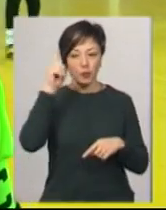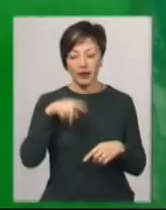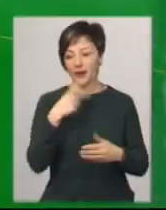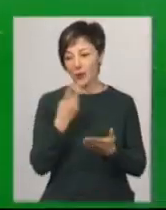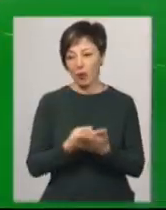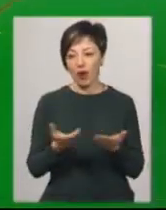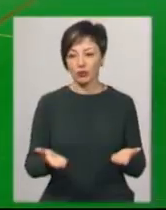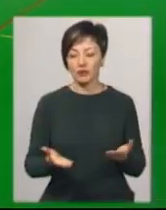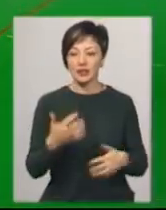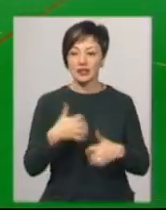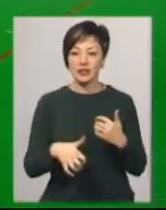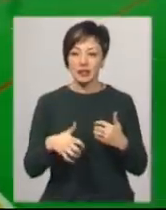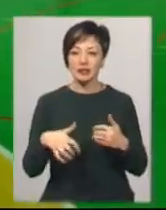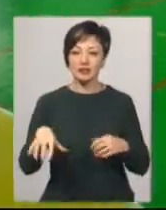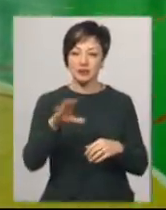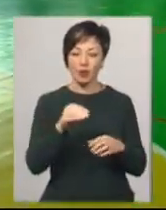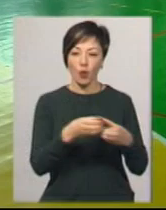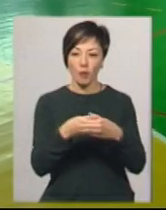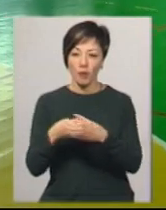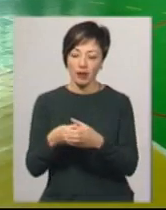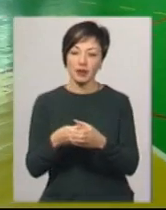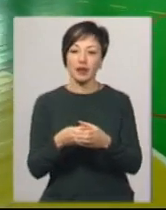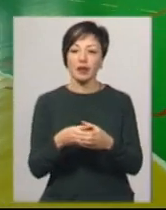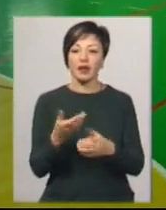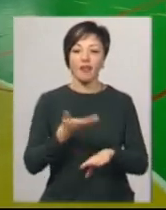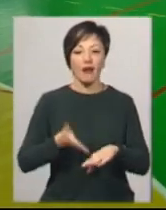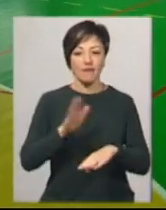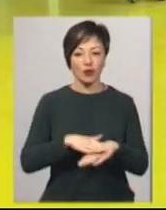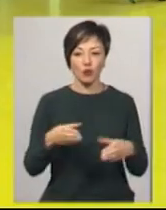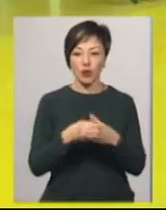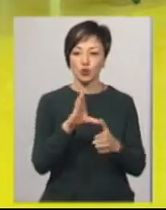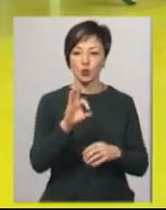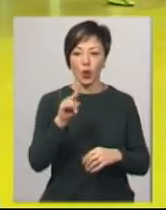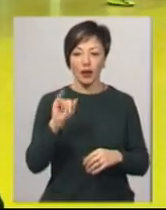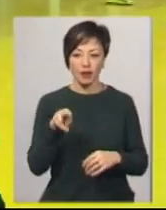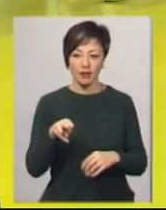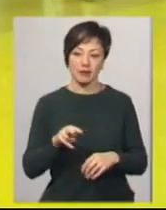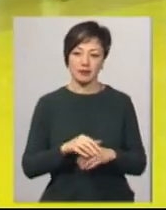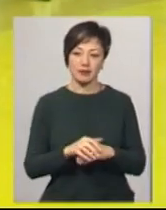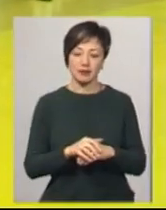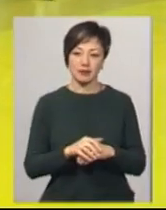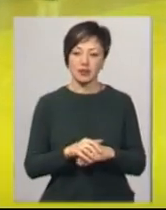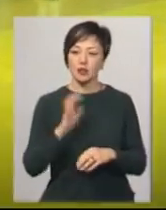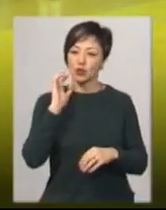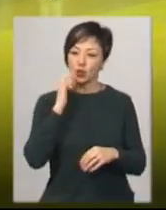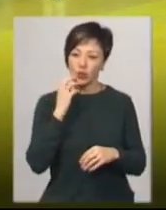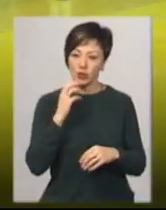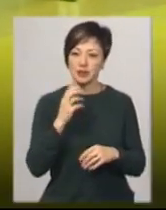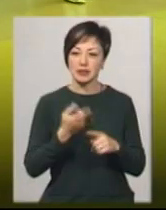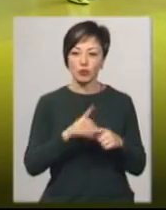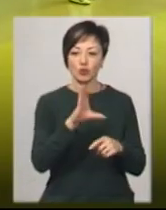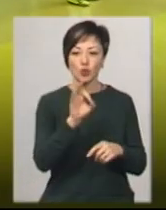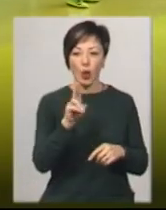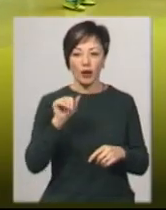її показували. Серед усіх команд у цьому чемпіонаті найважче грати з командою «Сокел», то є Андрій Джаїані. Серйозніше це було